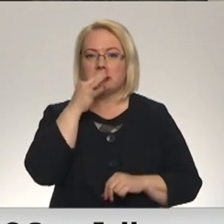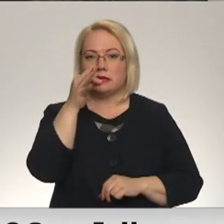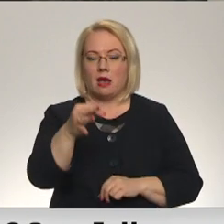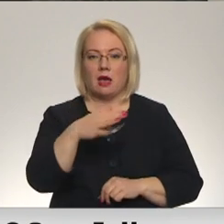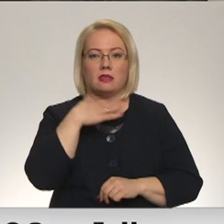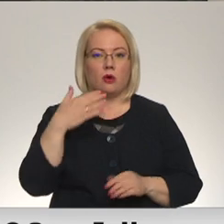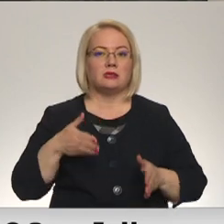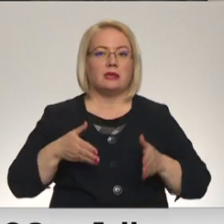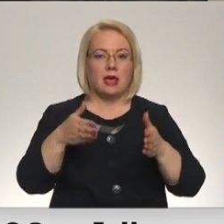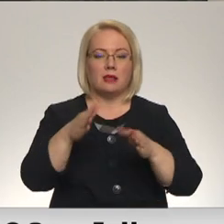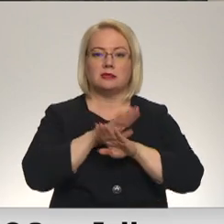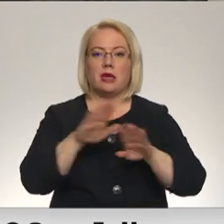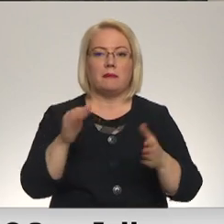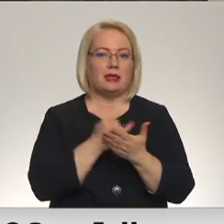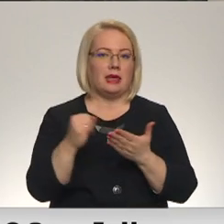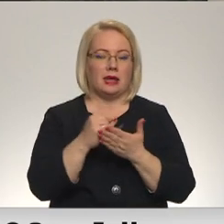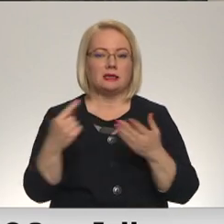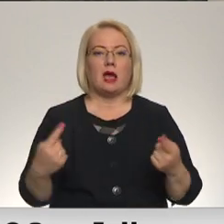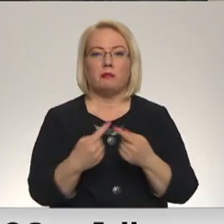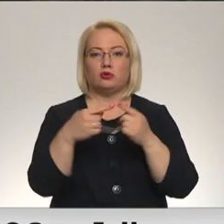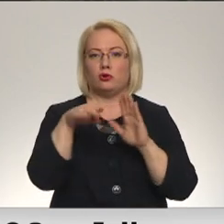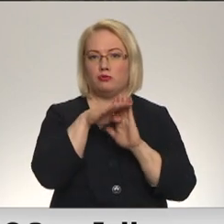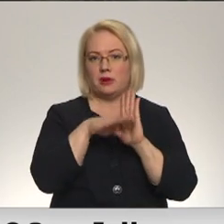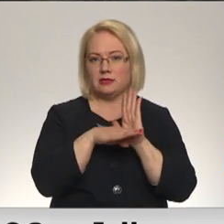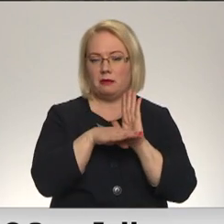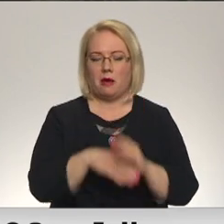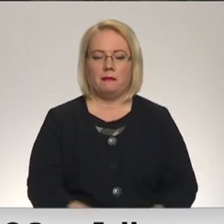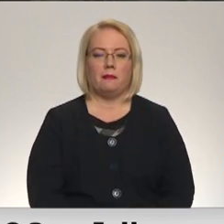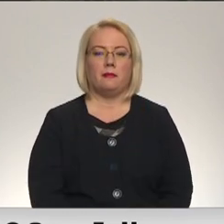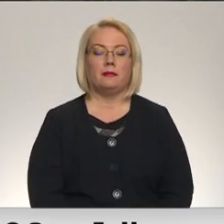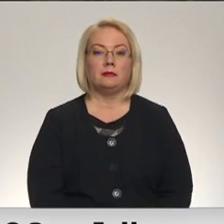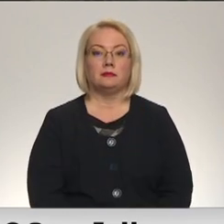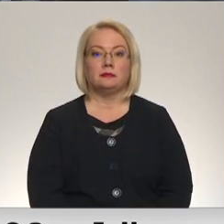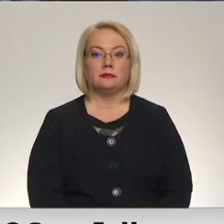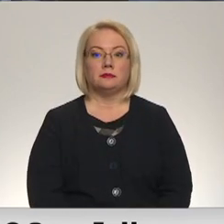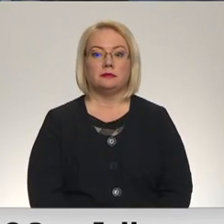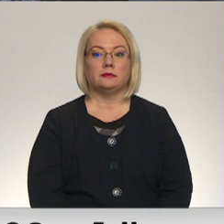sīles nav tīrīts atbilstīgu prasībā. Plašāk stāsts Dāvids Freidenfelts.